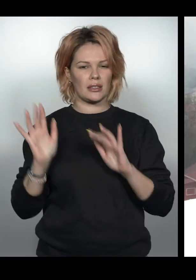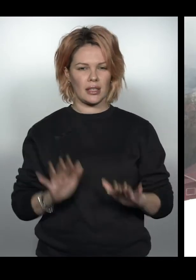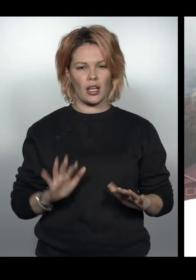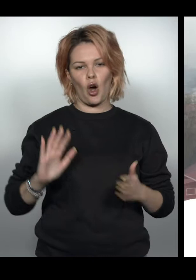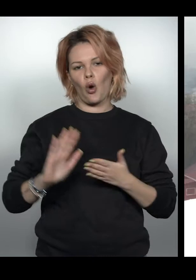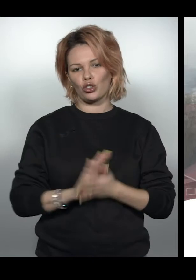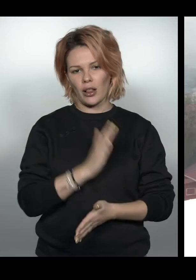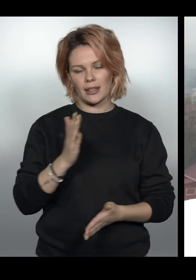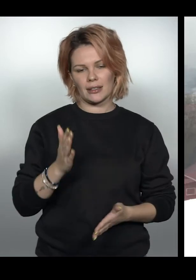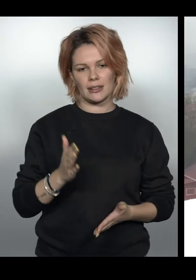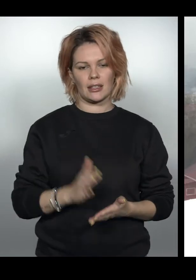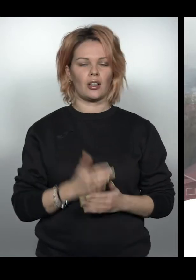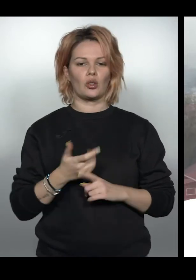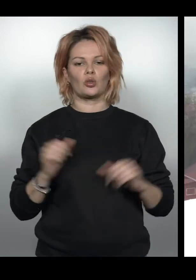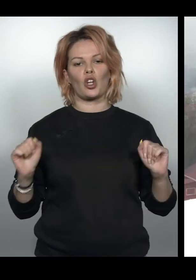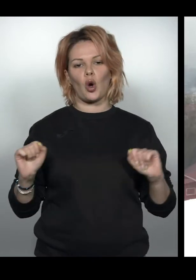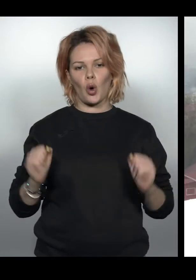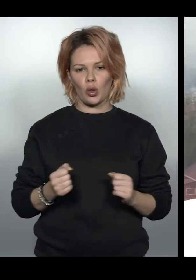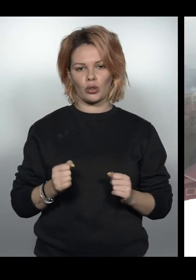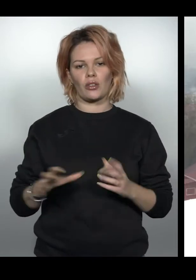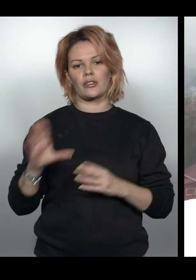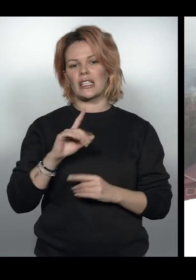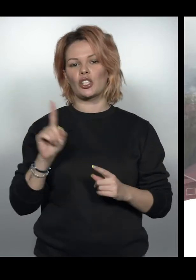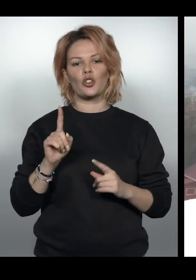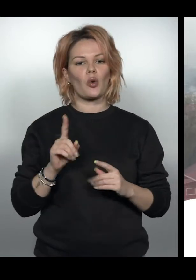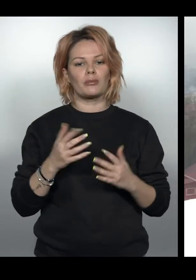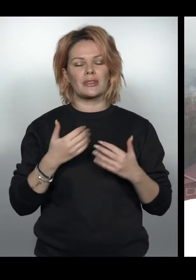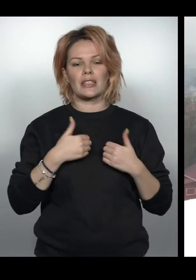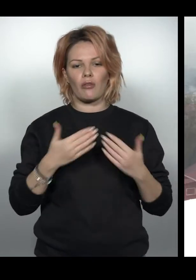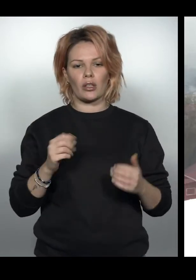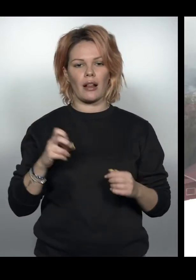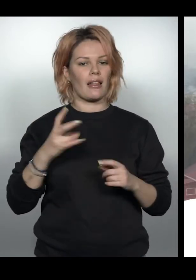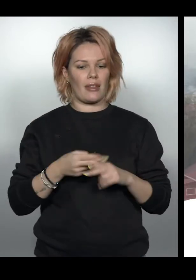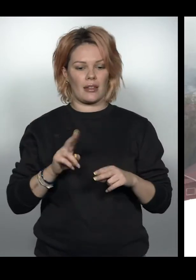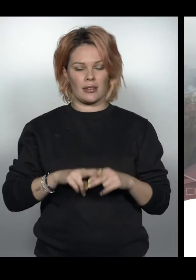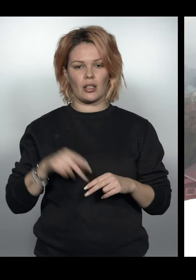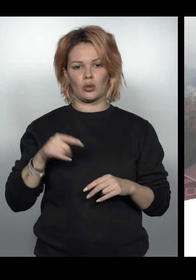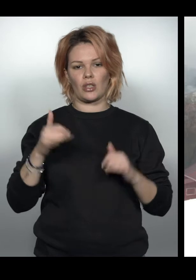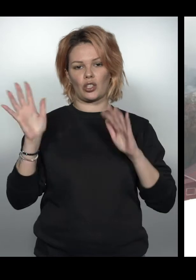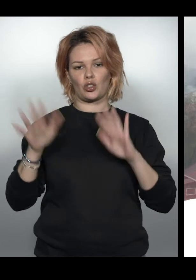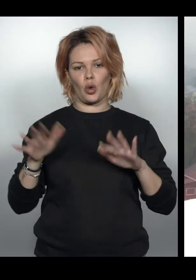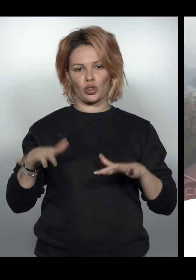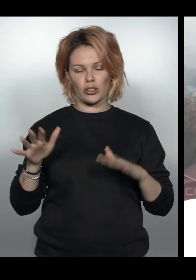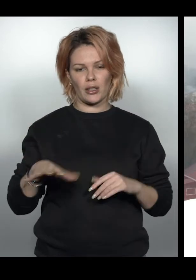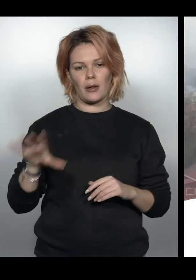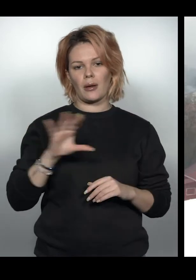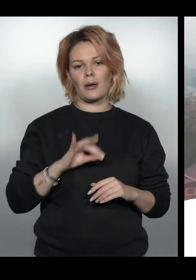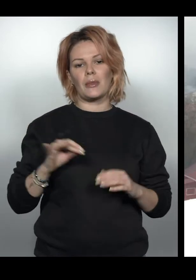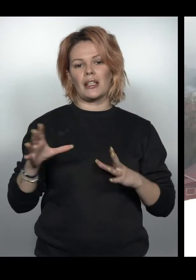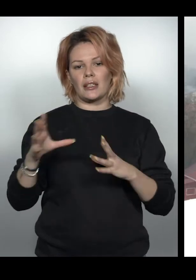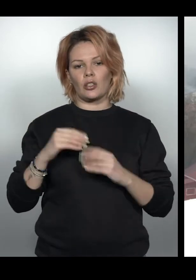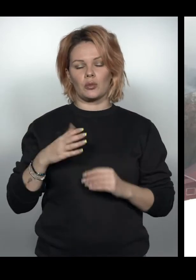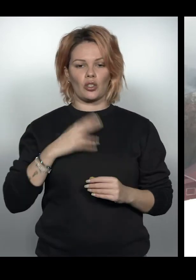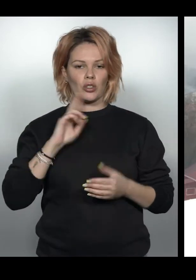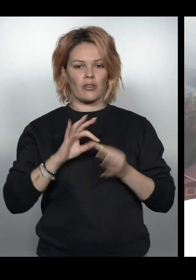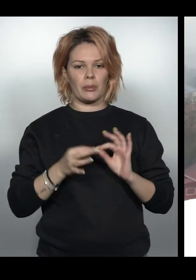тут буде сніг, ожеледиця, дуже холодно, все, що завгодно, але не це. Тут йдуть дощі. Зараз